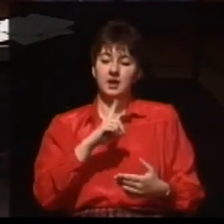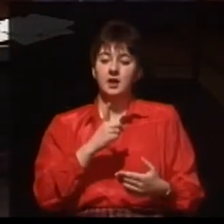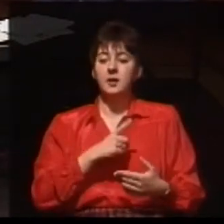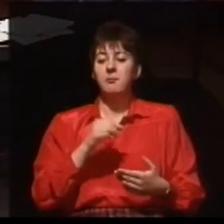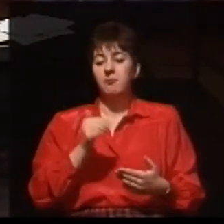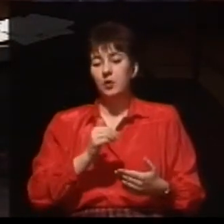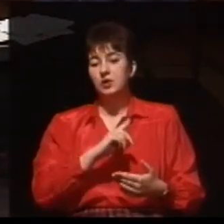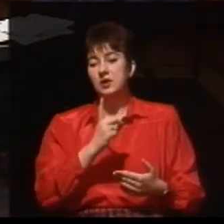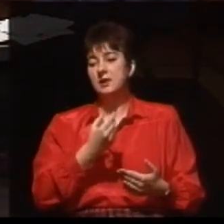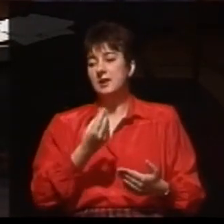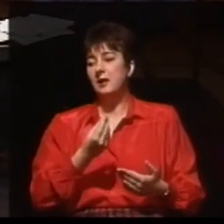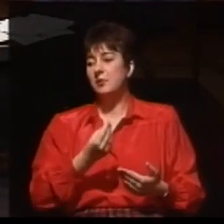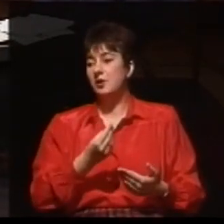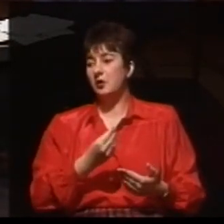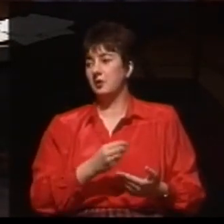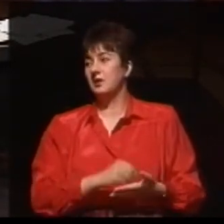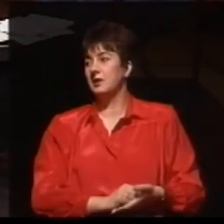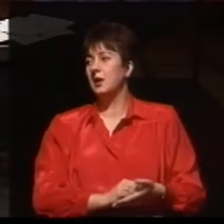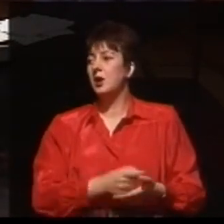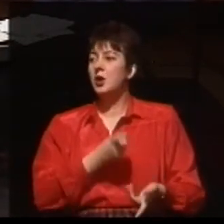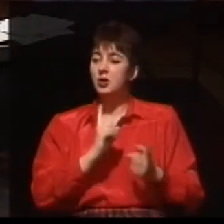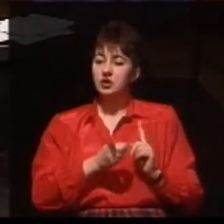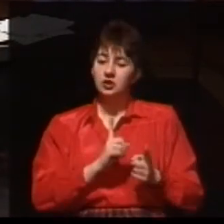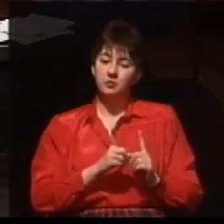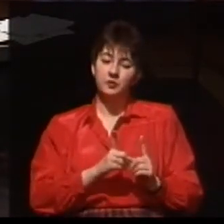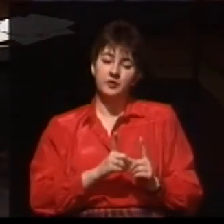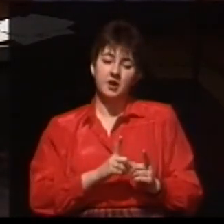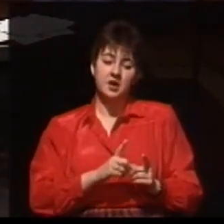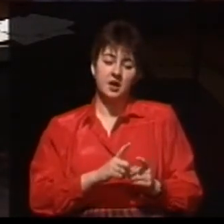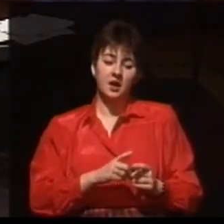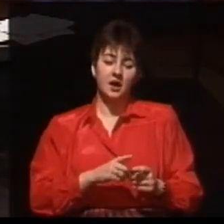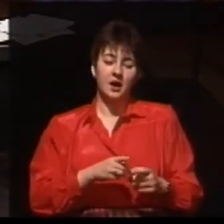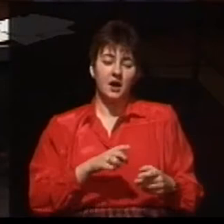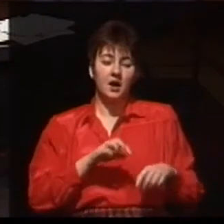badania w celu odzyskania słuchu?